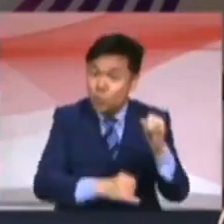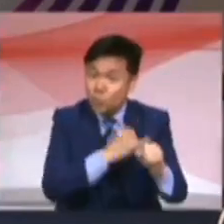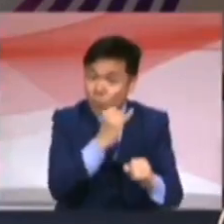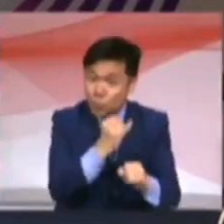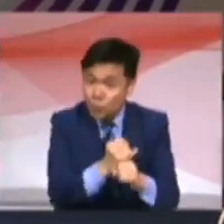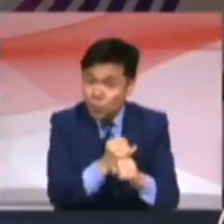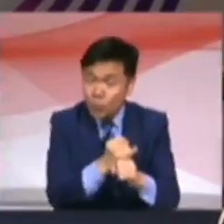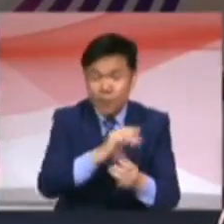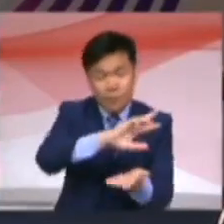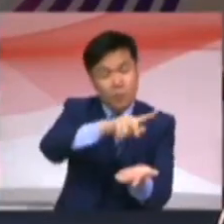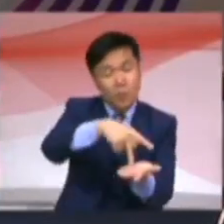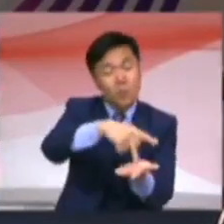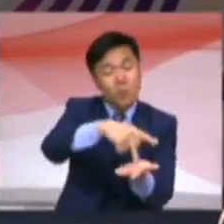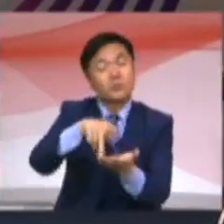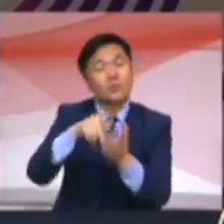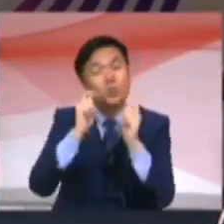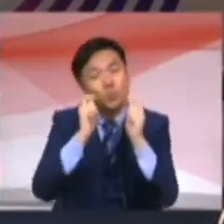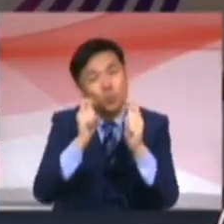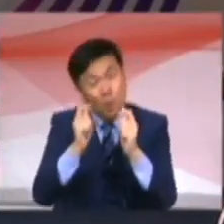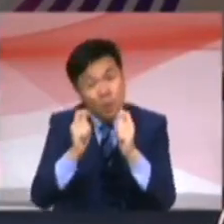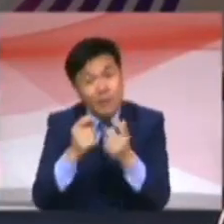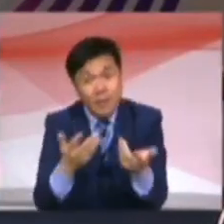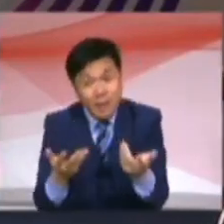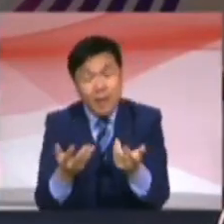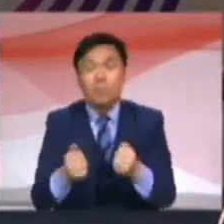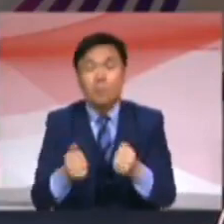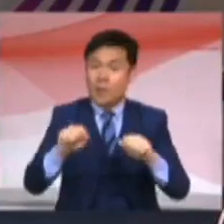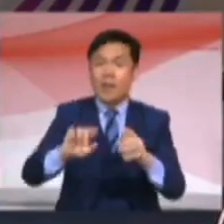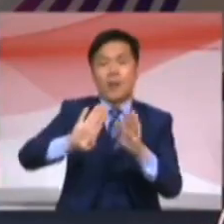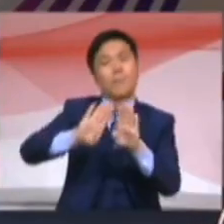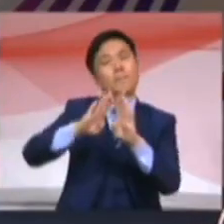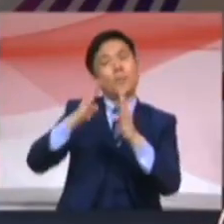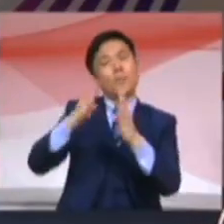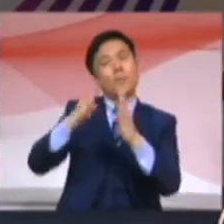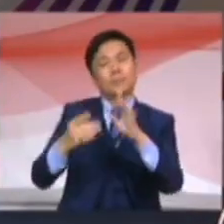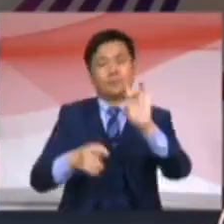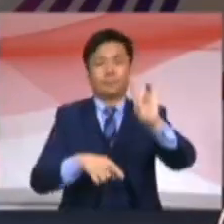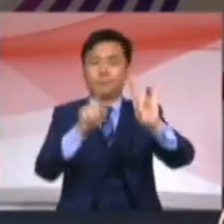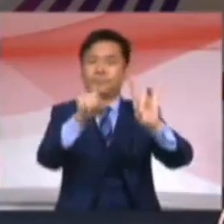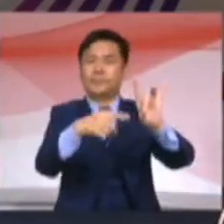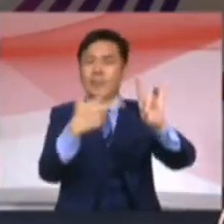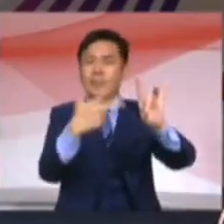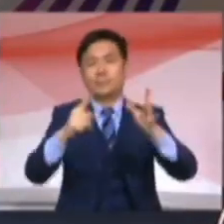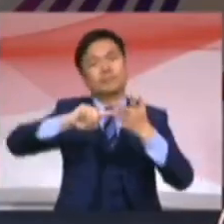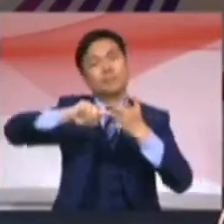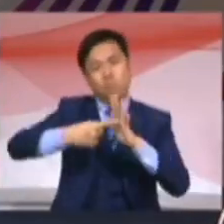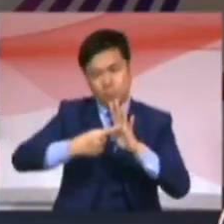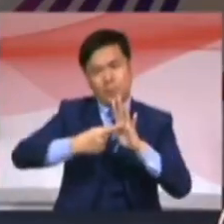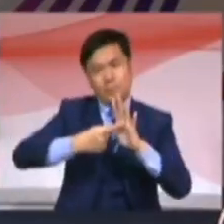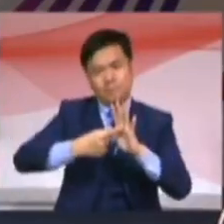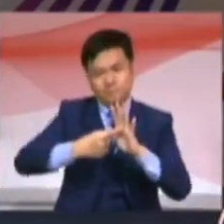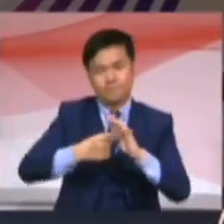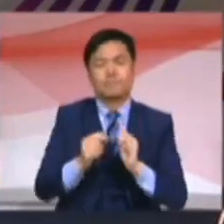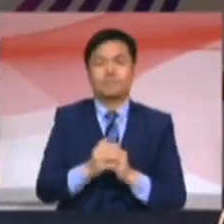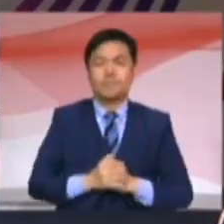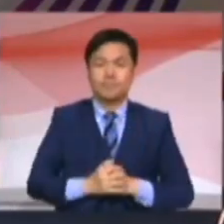termasuklah pusat-pusat tuisyen, boleh mula dibuka pada 8 Mas 2021.